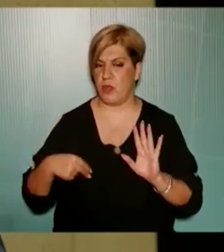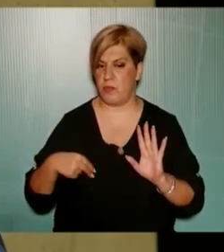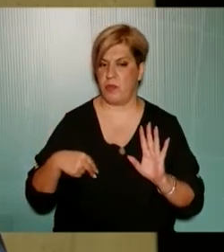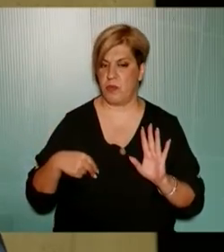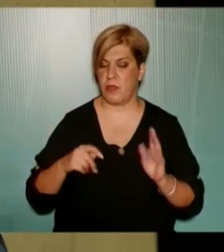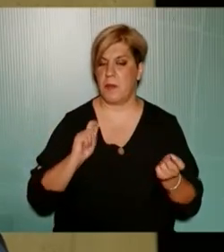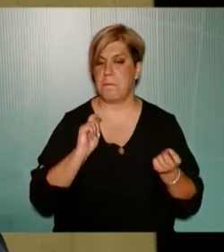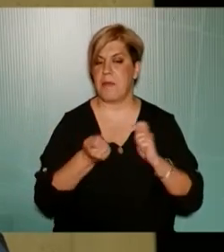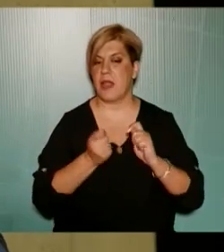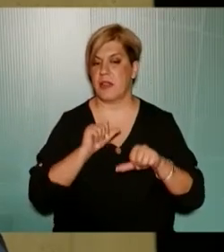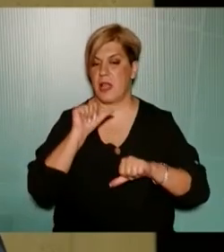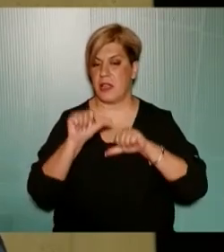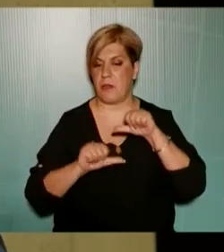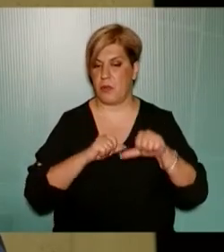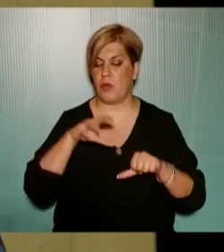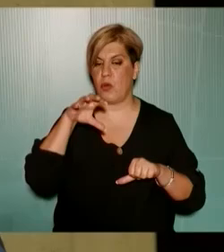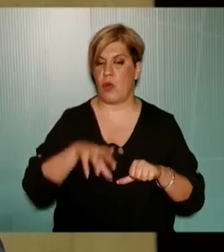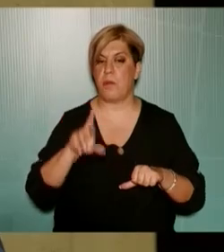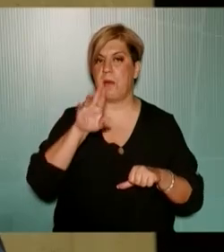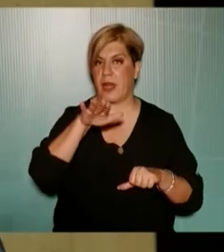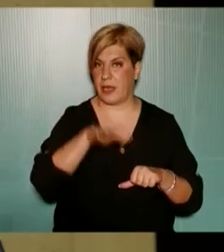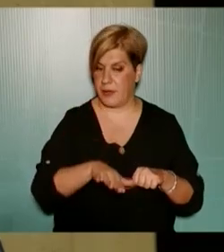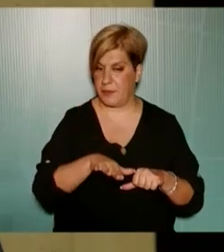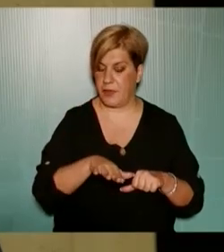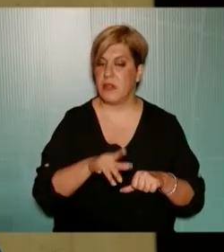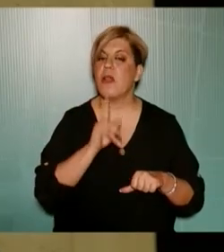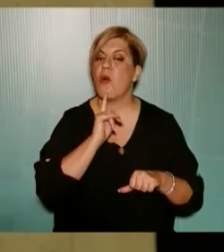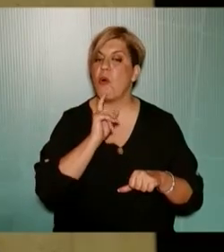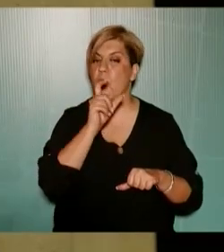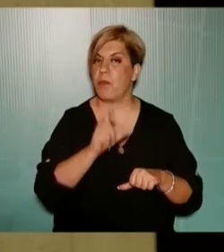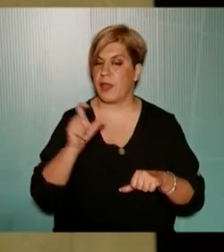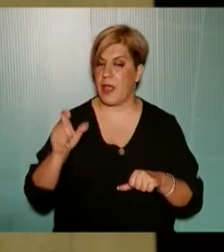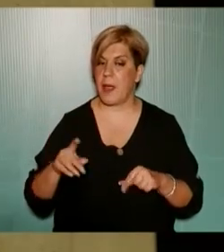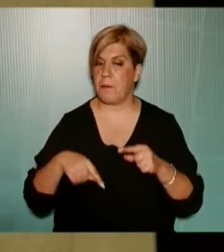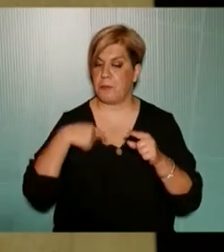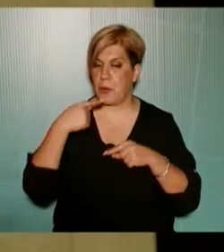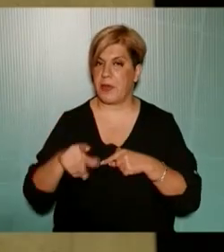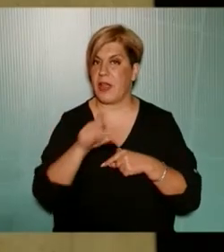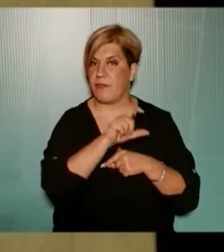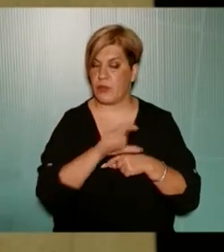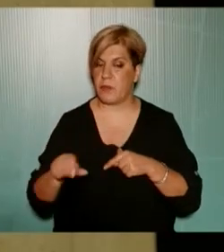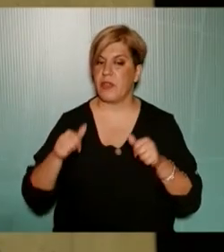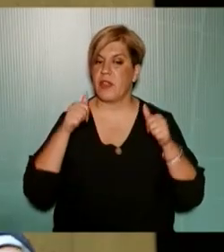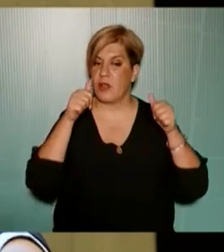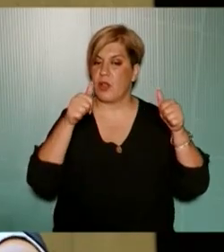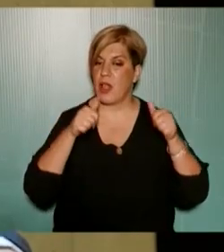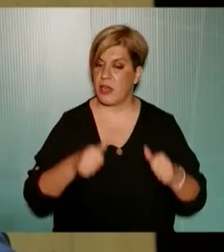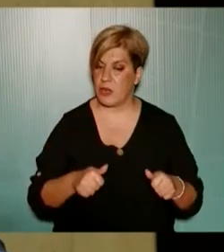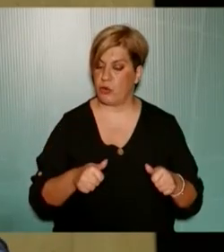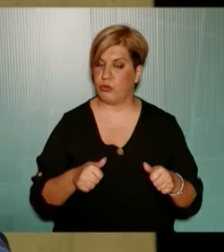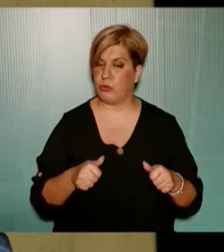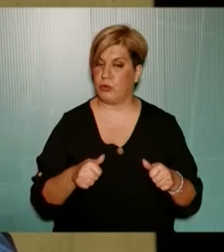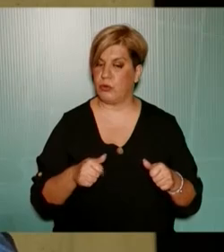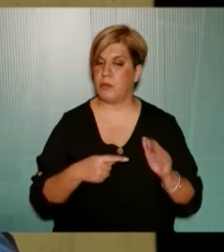μετατρέπουμε σε χώρους στάθμευσης και για τα οποία την επόμενη εβδομάδα θα ανακοινώσουμε